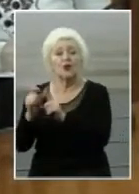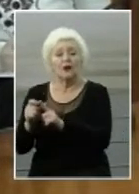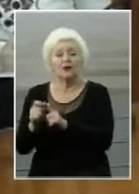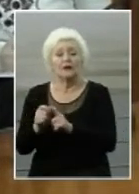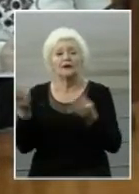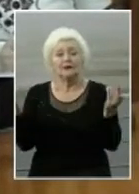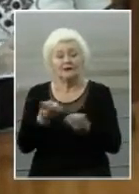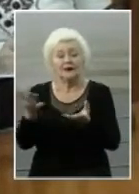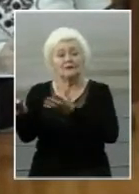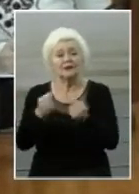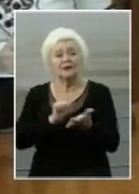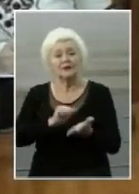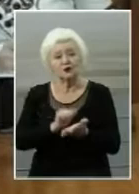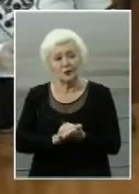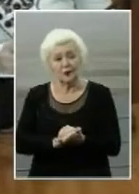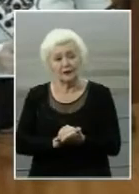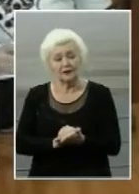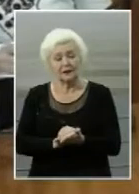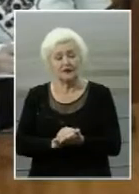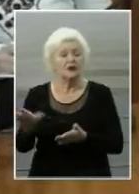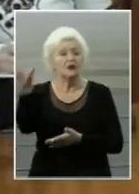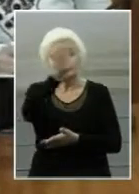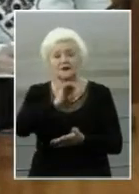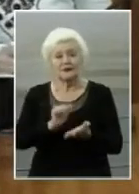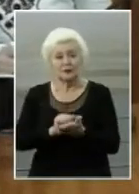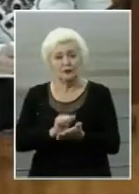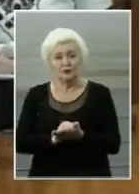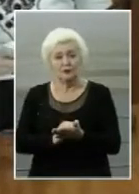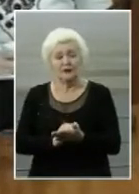Треба взяти документи усі, які сісти,